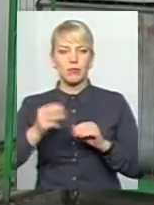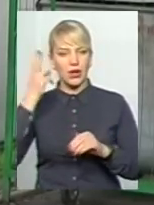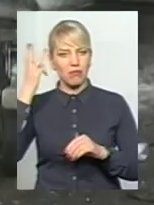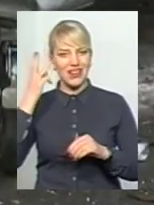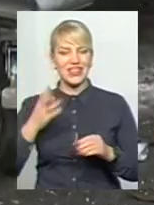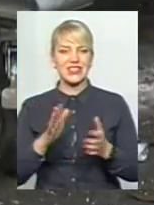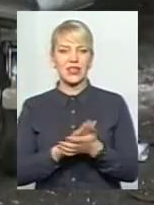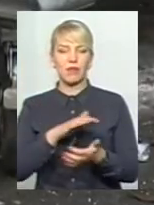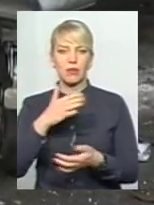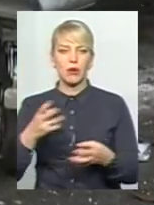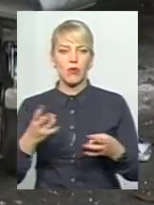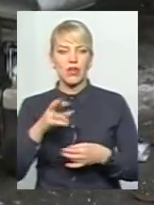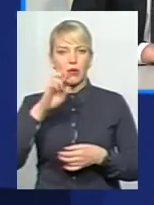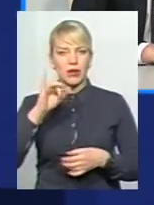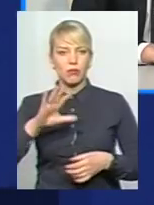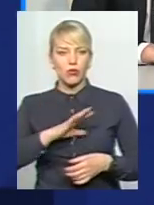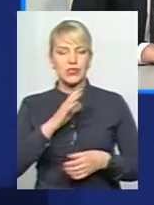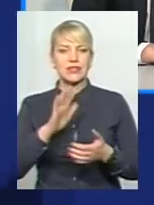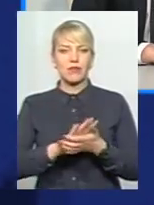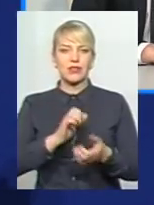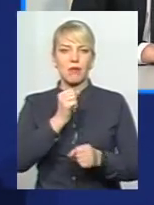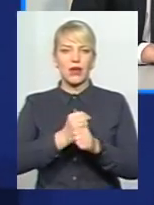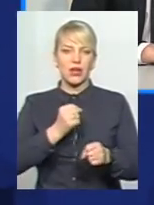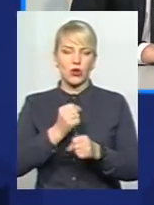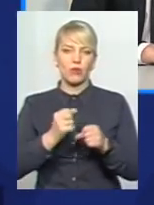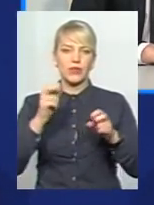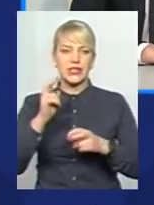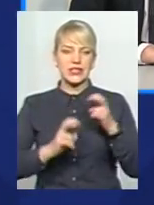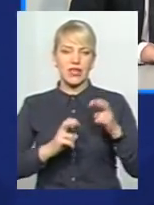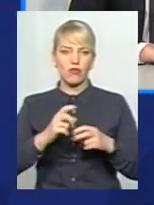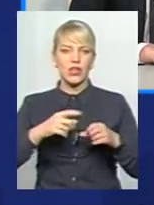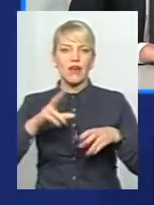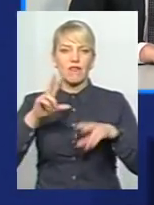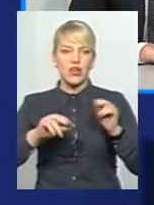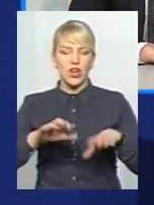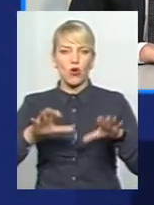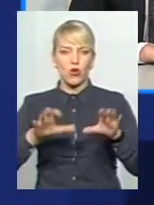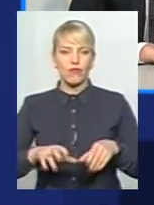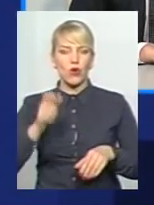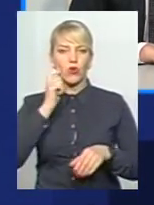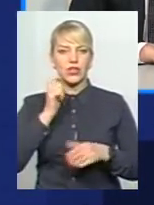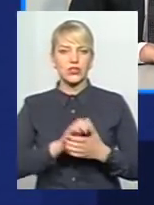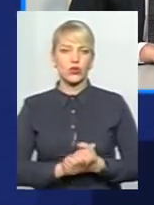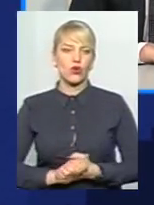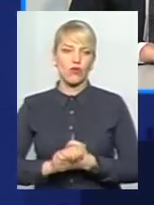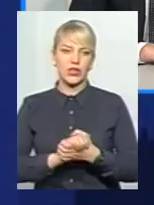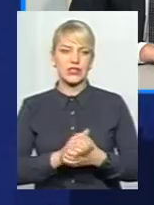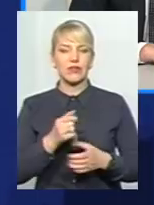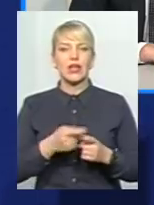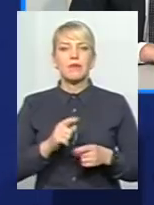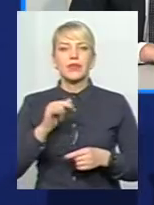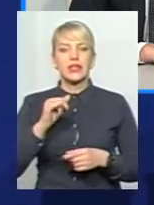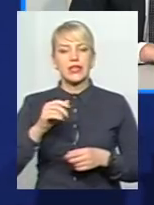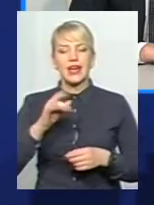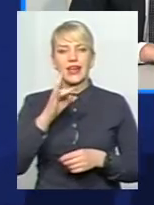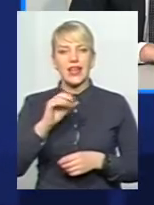непотребом мав би сміттєпереробний завод, вважає голова обласної організації Українського товариства охорони природи Юрій Резніков. Згадує, вперше про